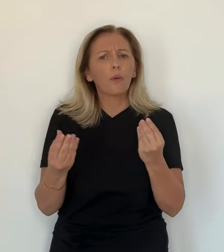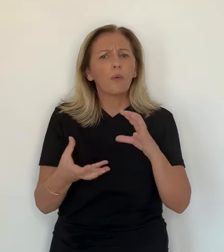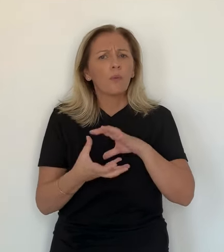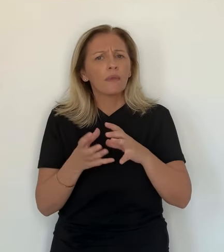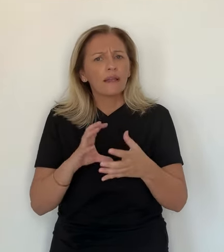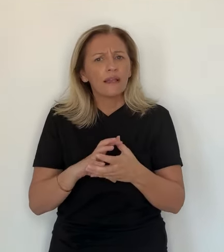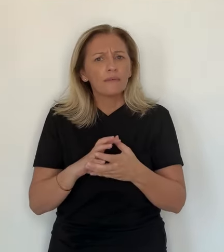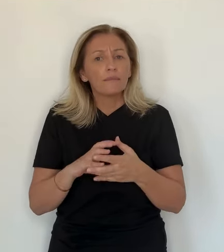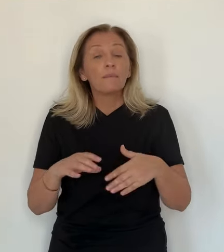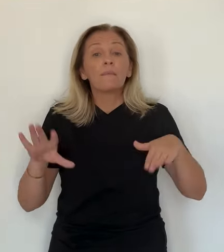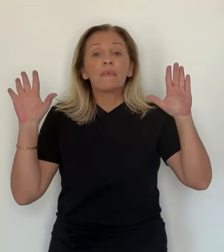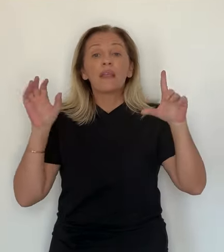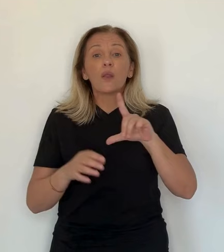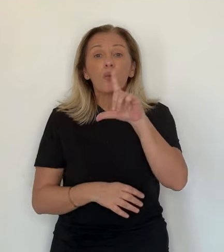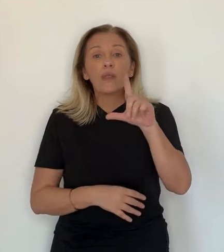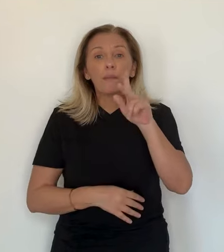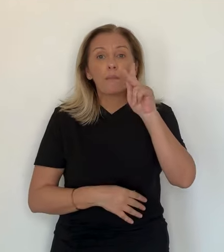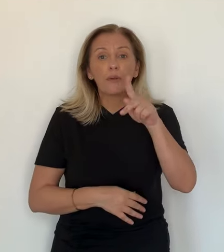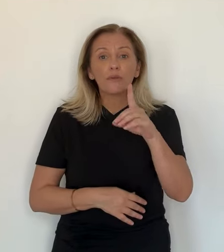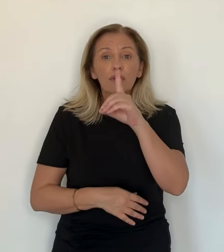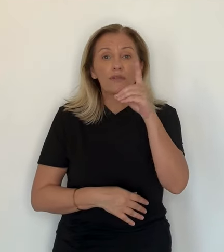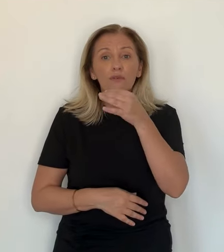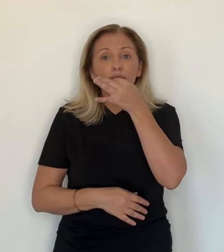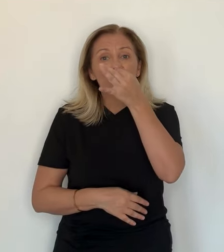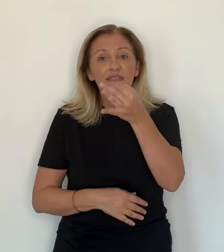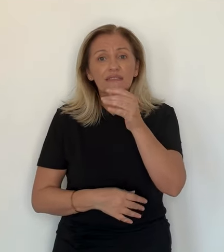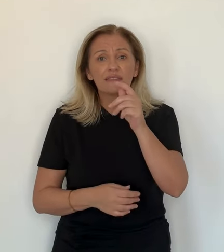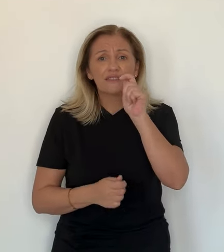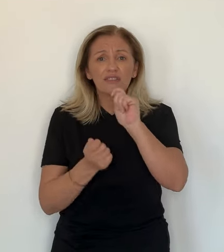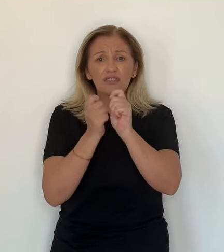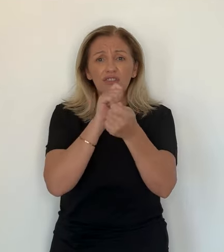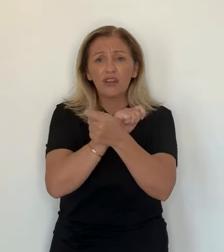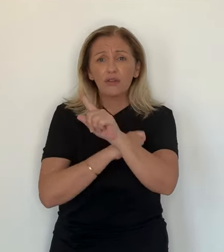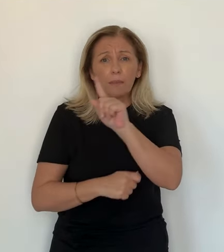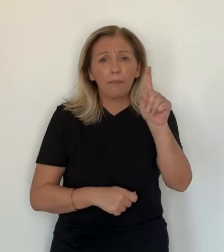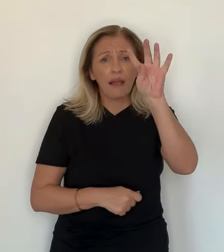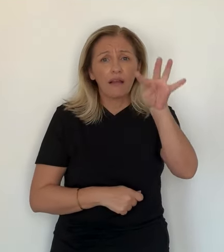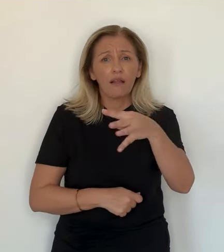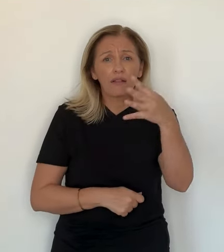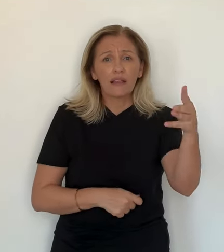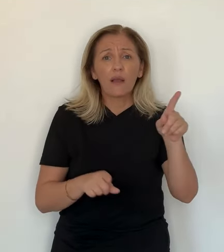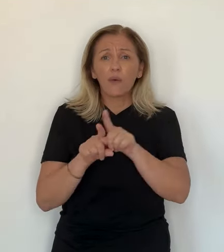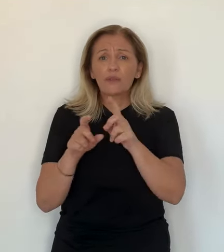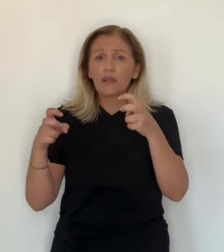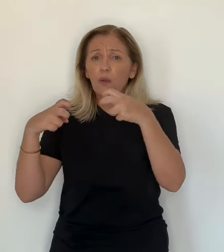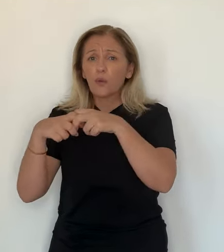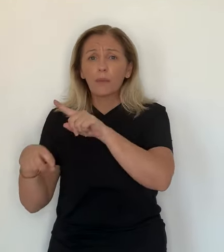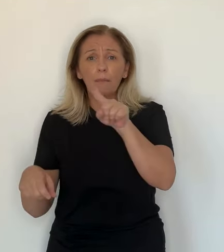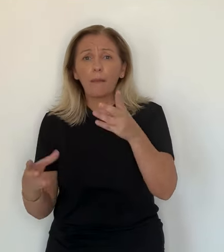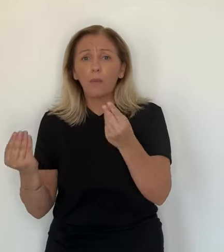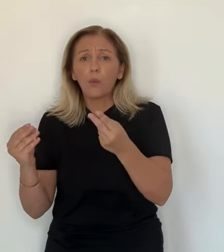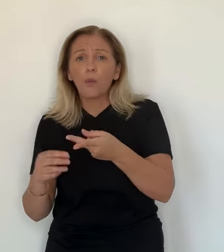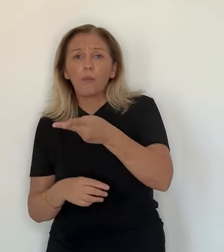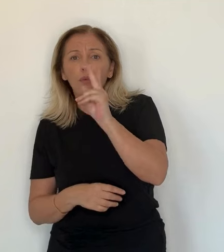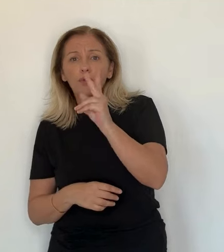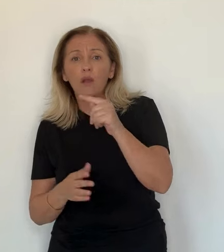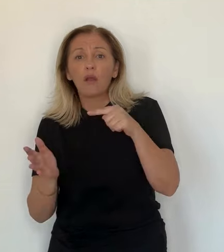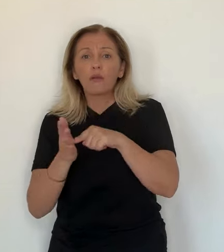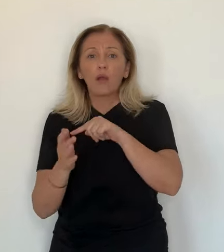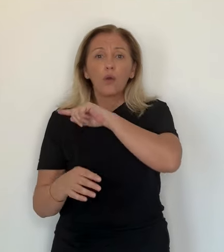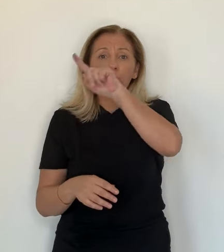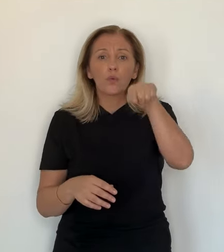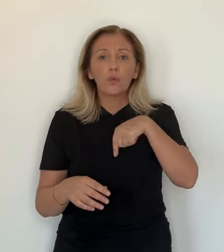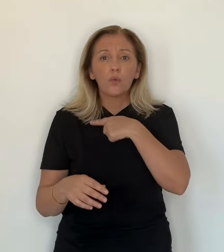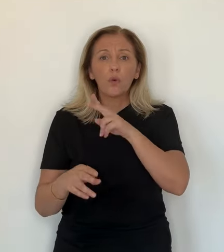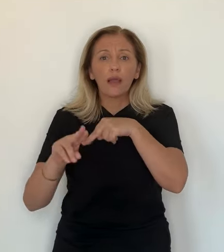caillou dans la chaussure du stade de Fouriani dont les travaux ont toujours constitué un interminable feuilleton. Pourtant, selon Louis Potso d'Iborg, ce nouvel épisode n'aura aucun